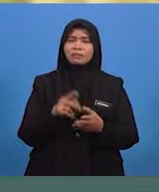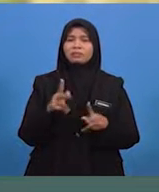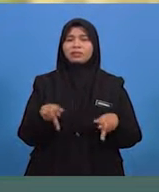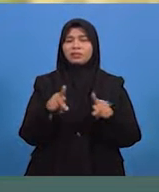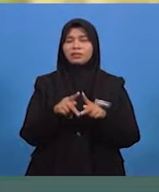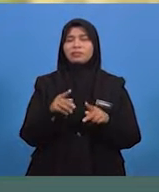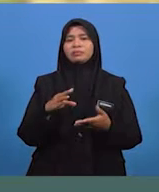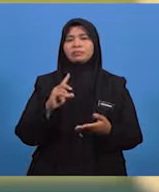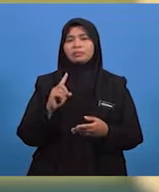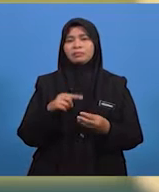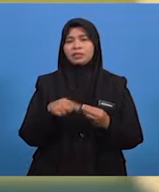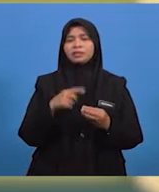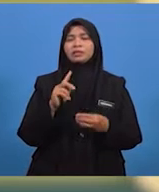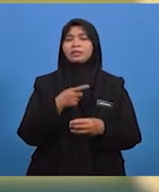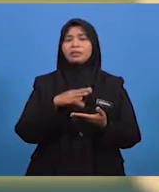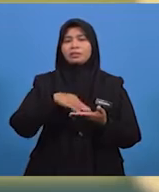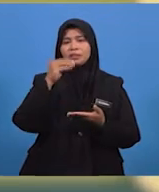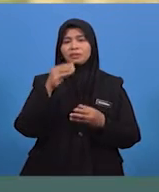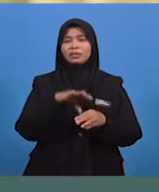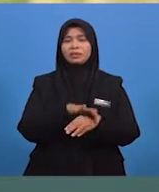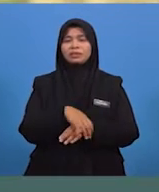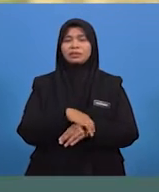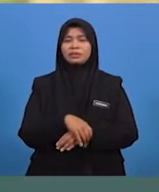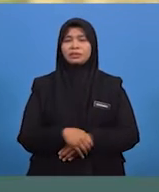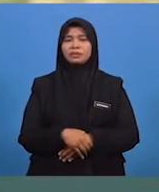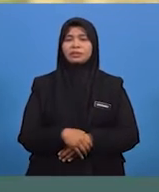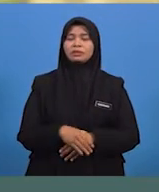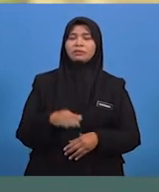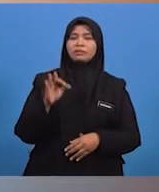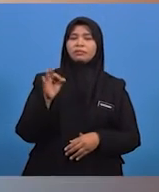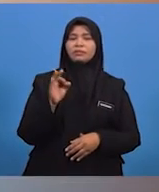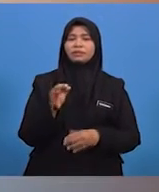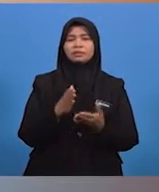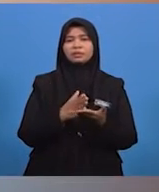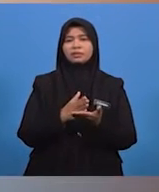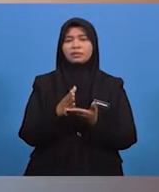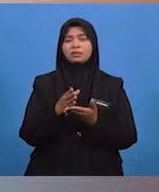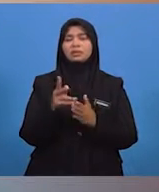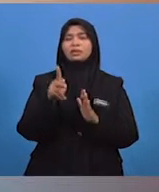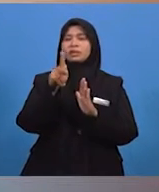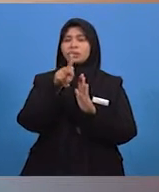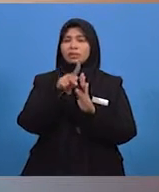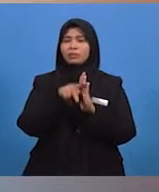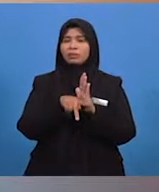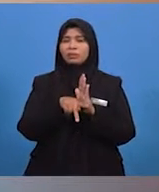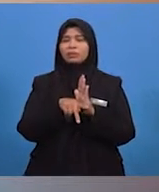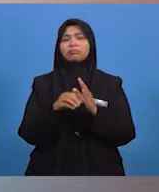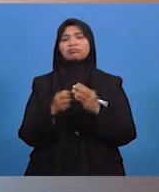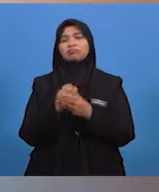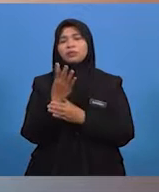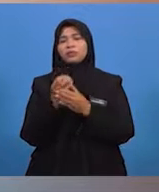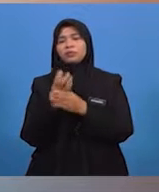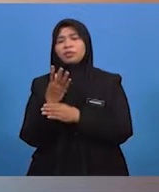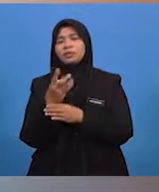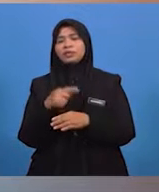memainkan peranan. Baiklah, murid-murid. Faktor seterusnya ialah kekurangan litupan tumbuhan di